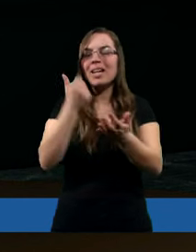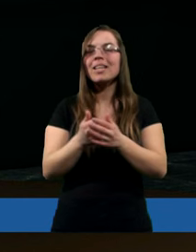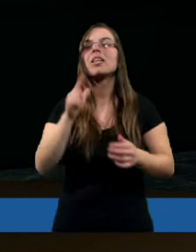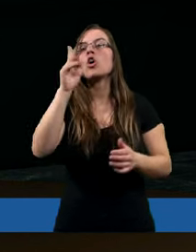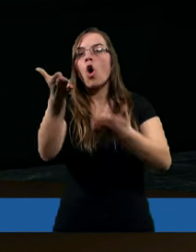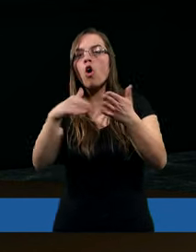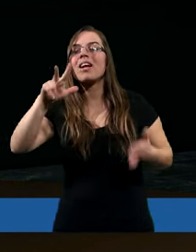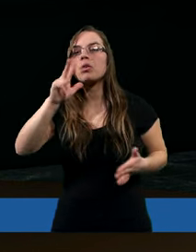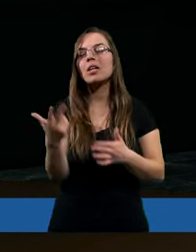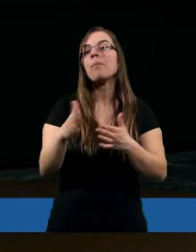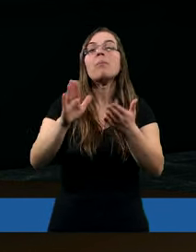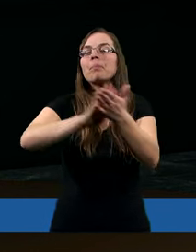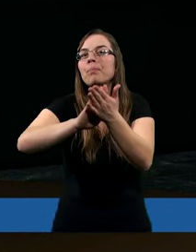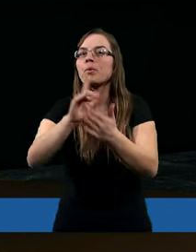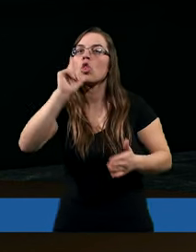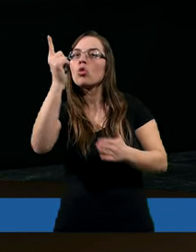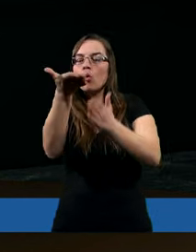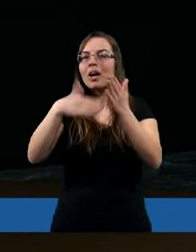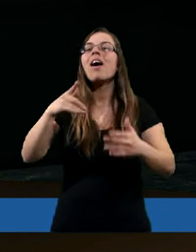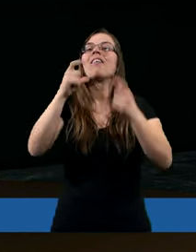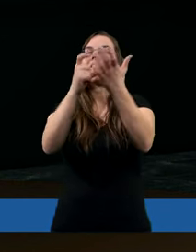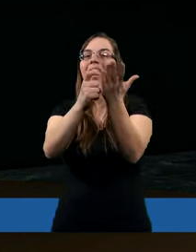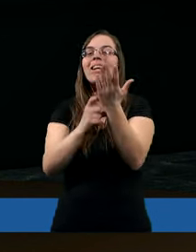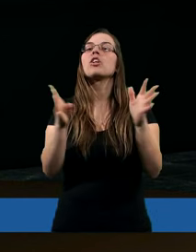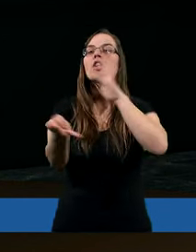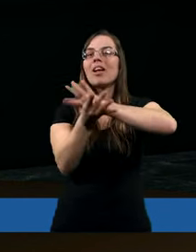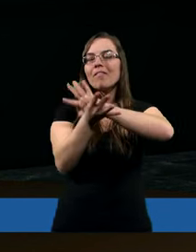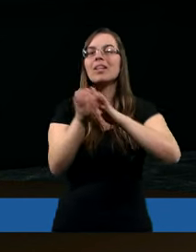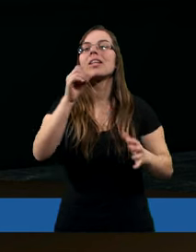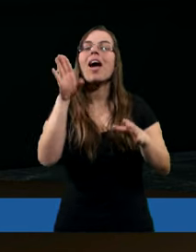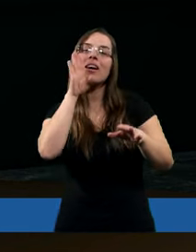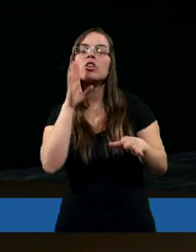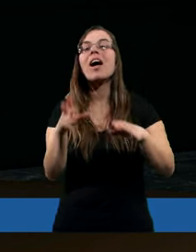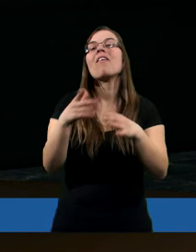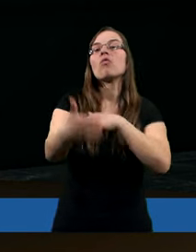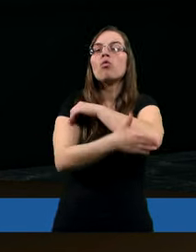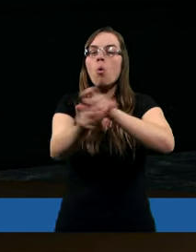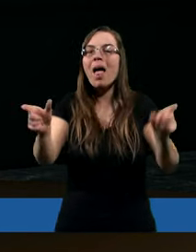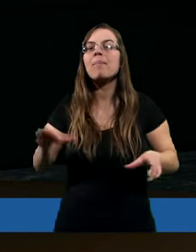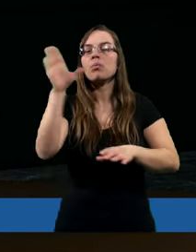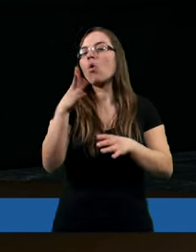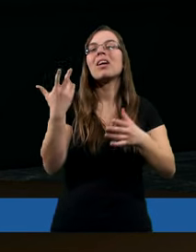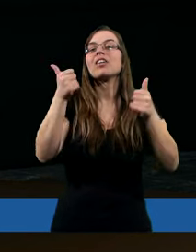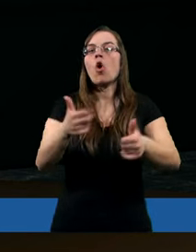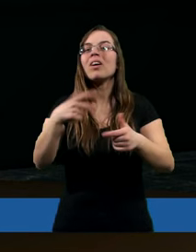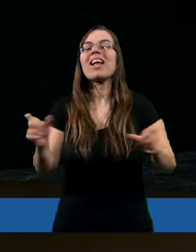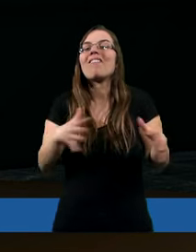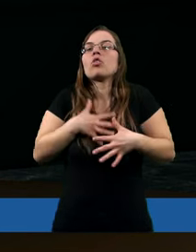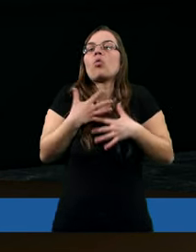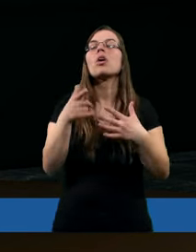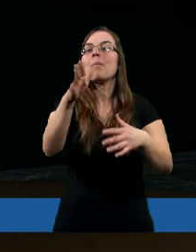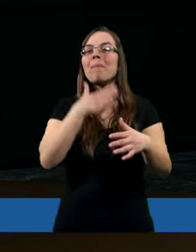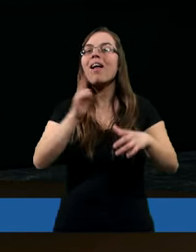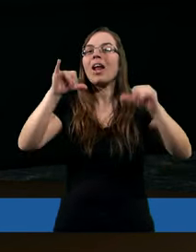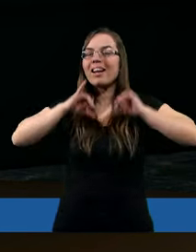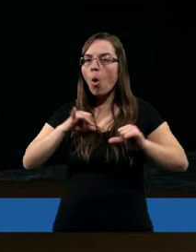Rozdział trzeci, przepraszam, rozdział drugi, werset 19. Wszakże fundament Boży stoi niewzruszony, a ma tę pieczęć